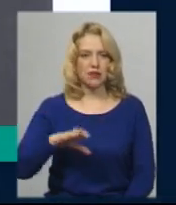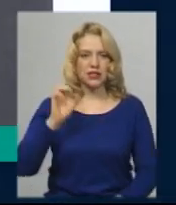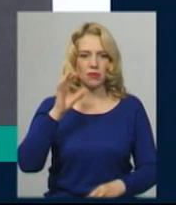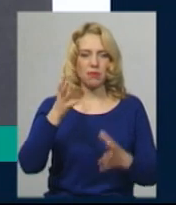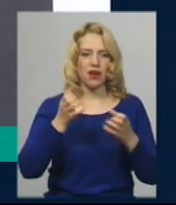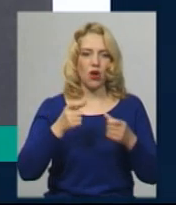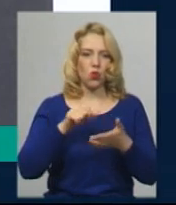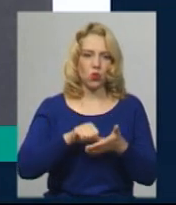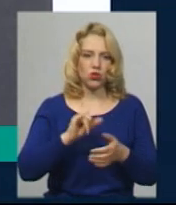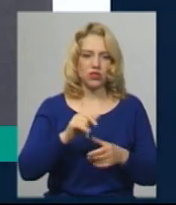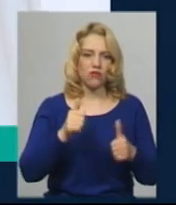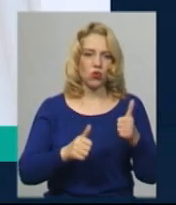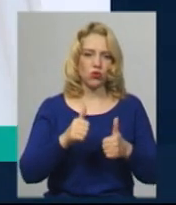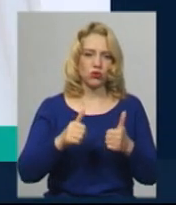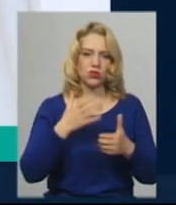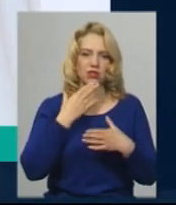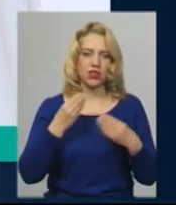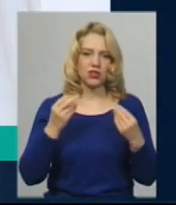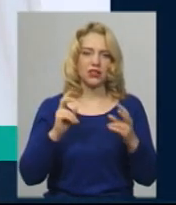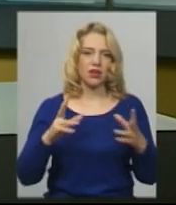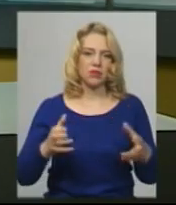конкурсі краси. Як підтримати спортсменку?